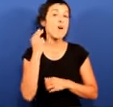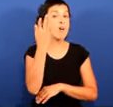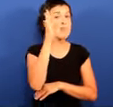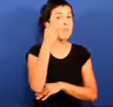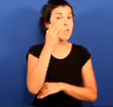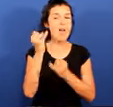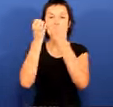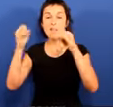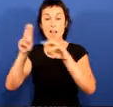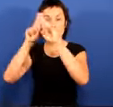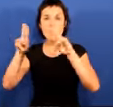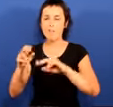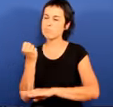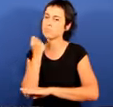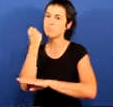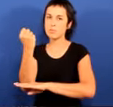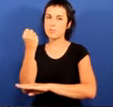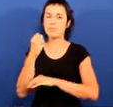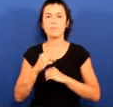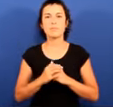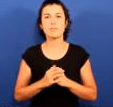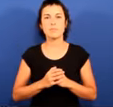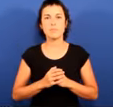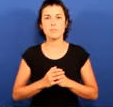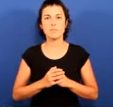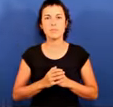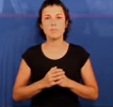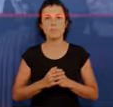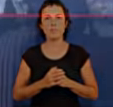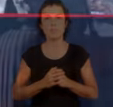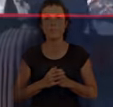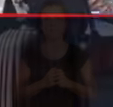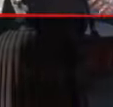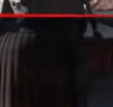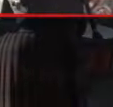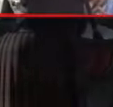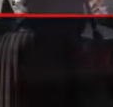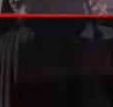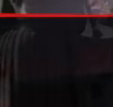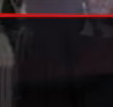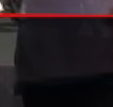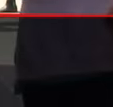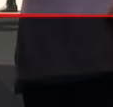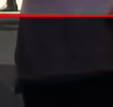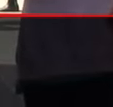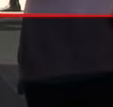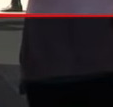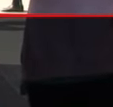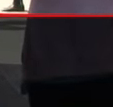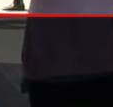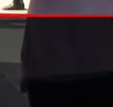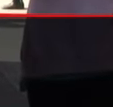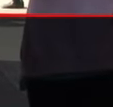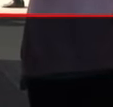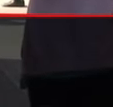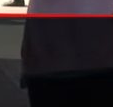Alaber jarduera nitza gondira ezaterako kale banden despileak, gune solidarioak munduko eskulanen azoka eta hainbat